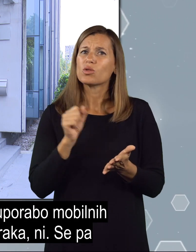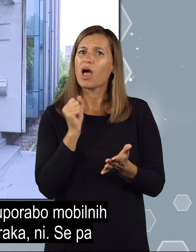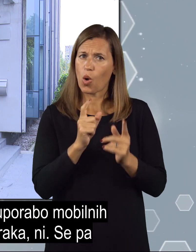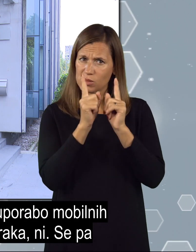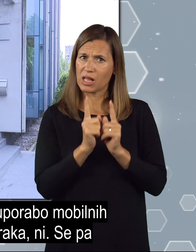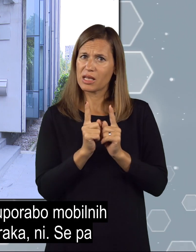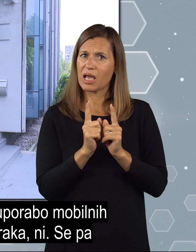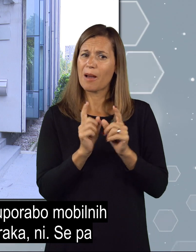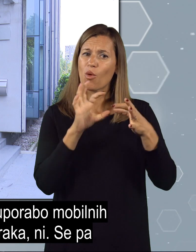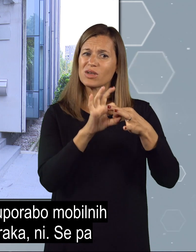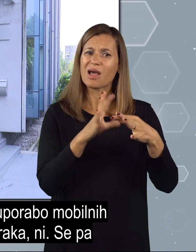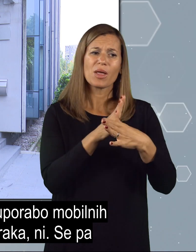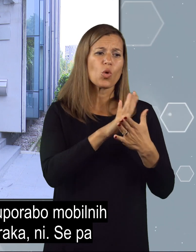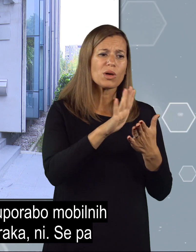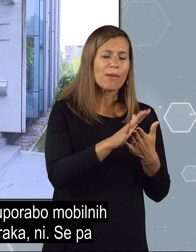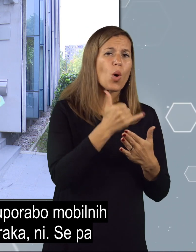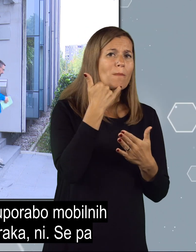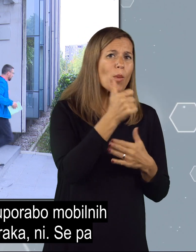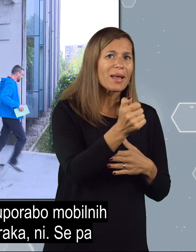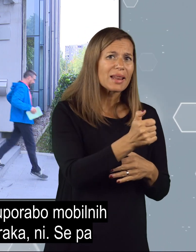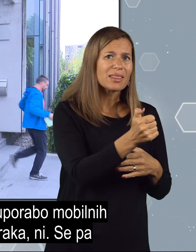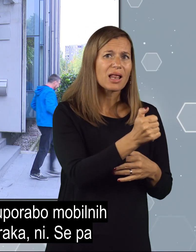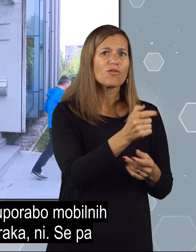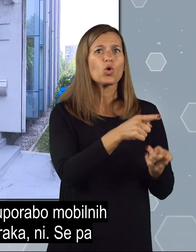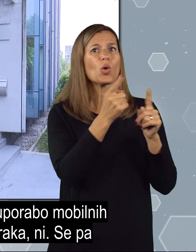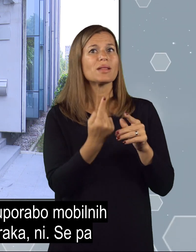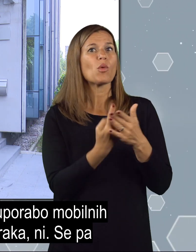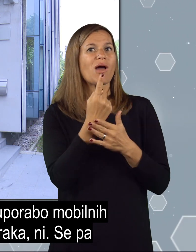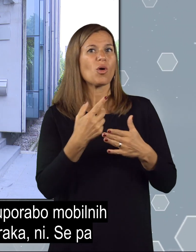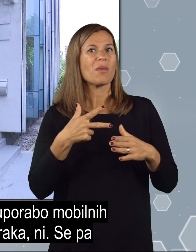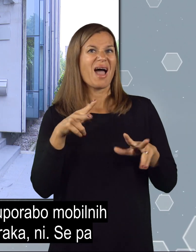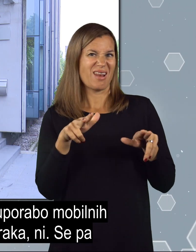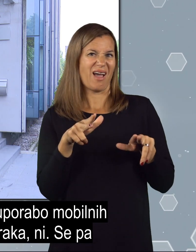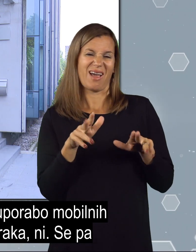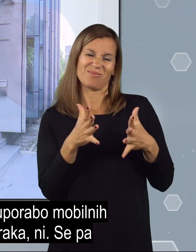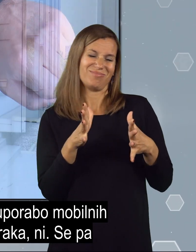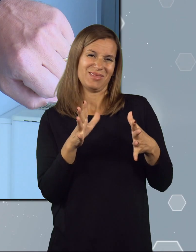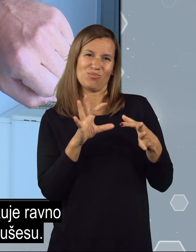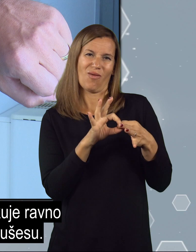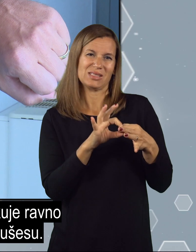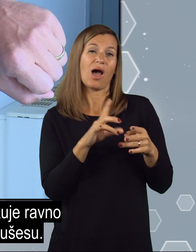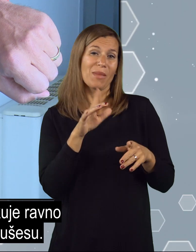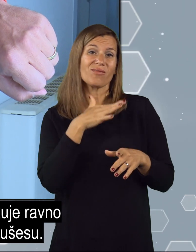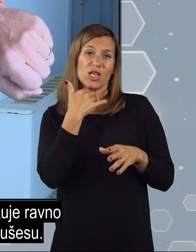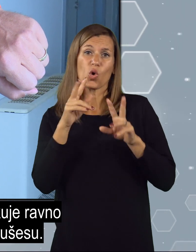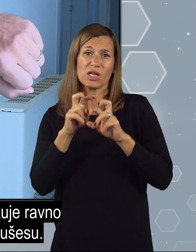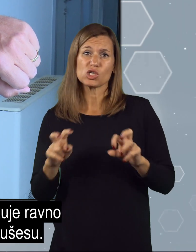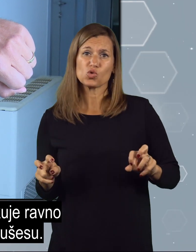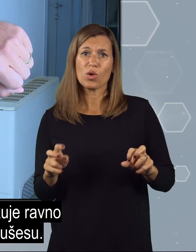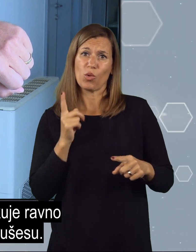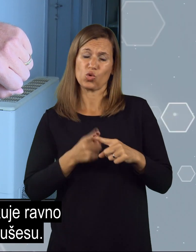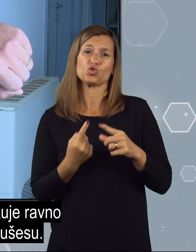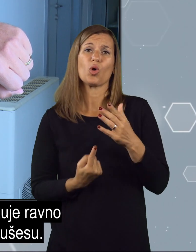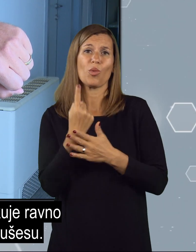povezava med uporabo mobilnih telefonov in pojavom raka ni, se pa zelo veliko raziskuje recimo